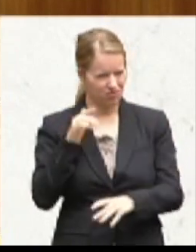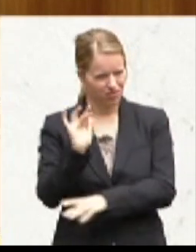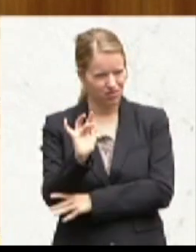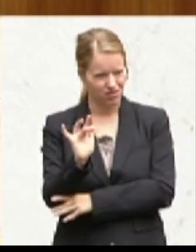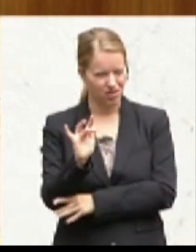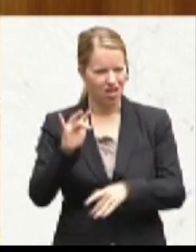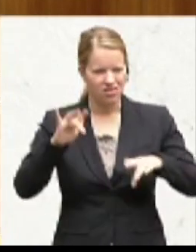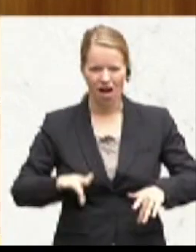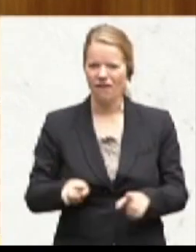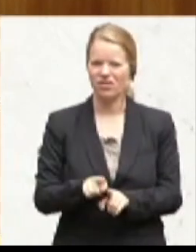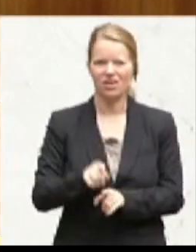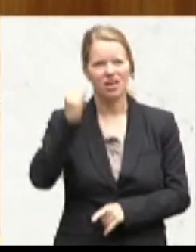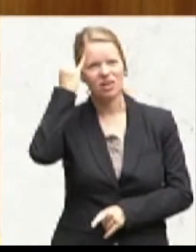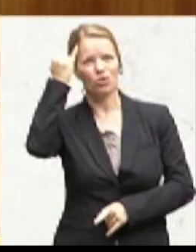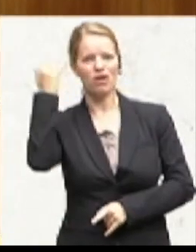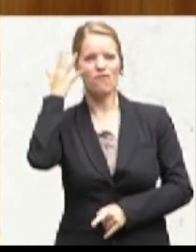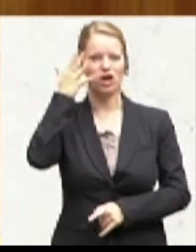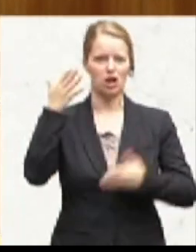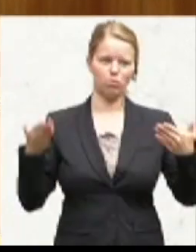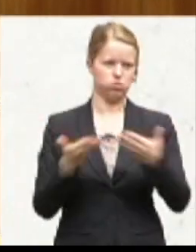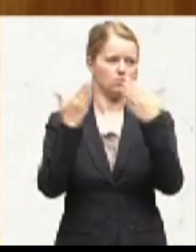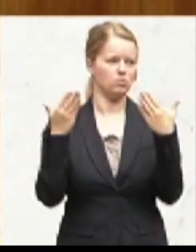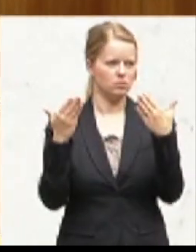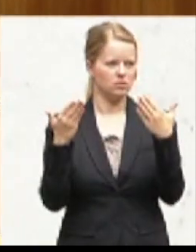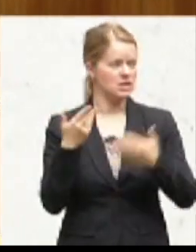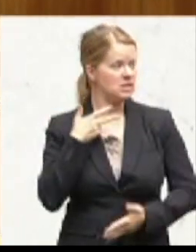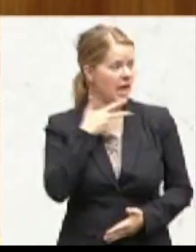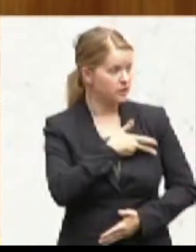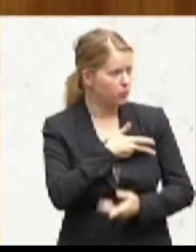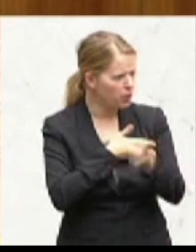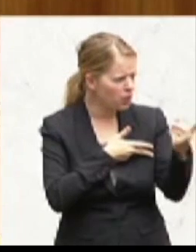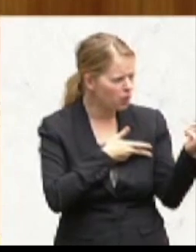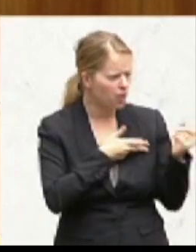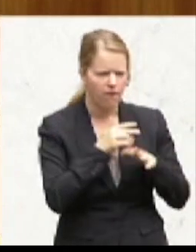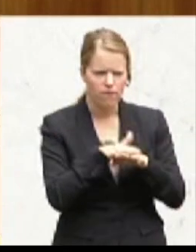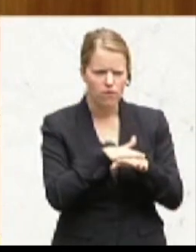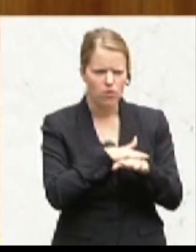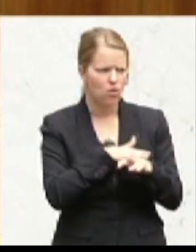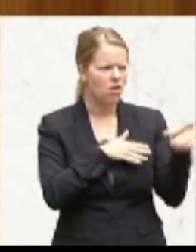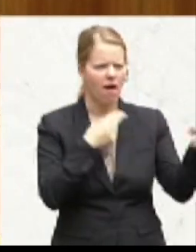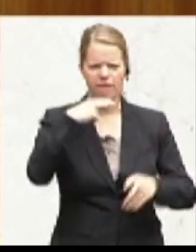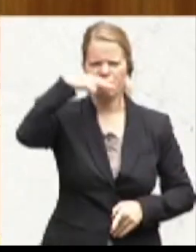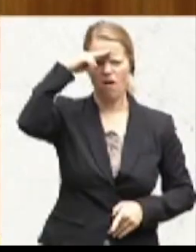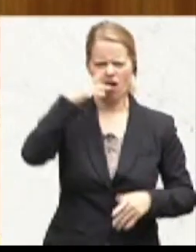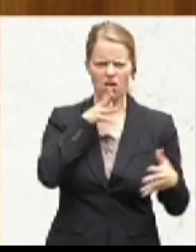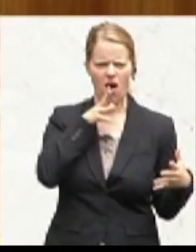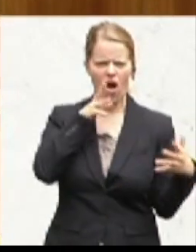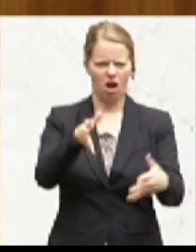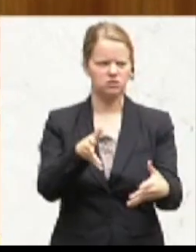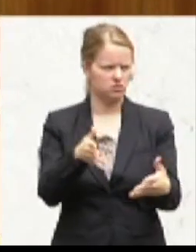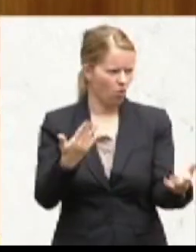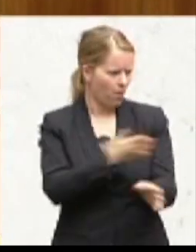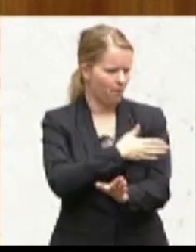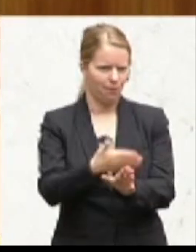aufeinanderprallen. Ich habe ein bisschen, vor allem von Seiten der SPÖ, das Gefühl, hier sind einfach nur Väterhasserinnen am Wort gewesen, die also